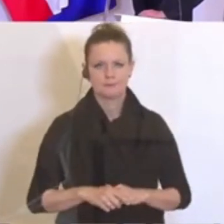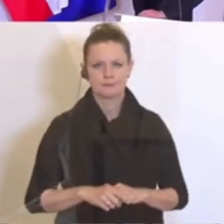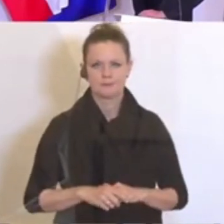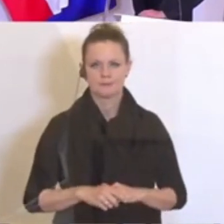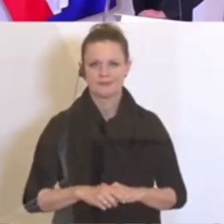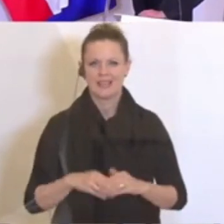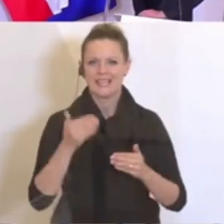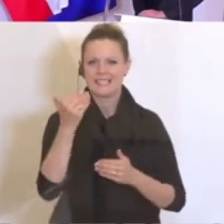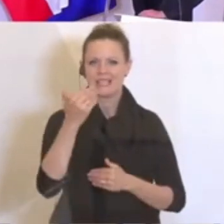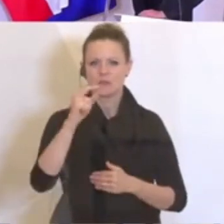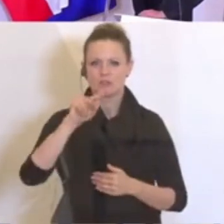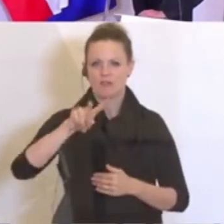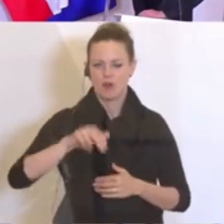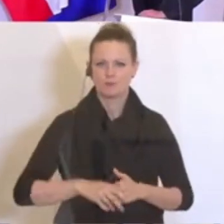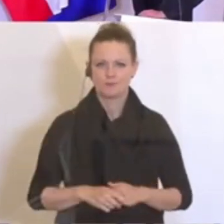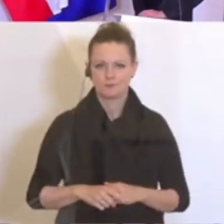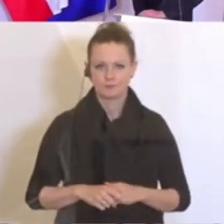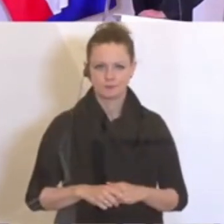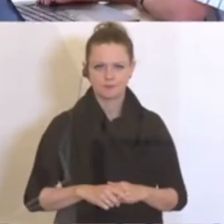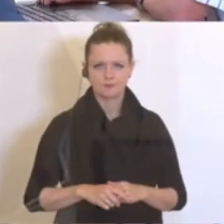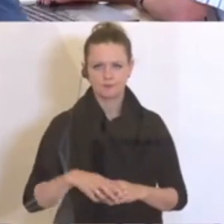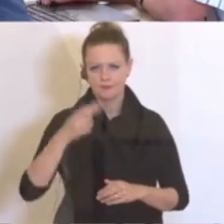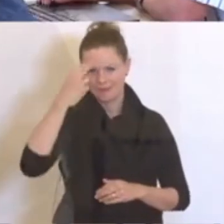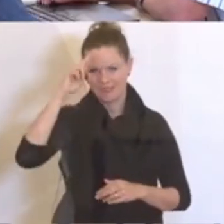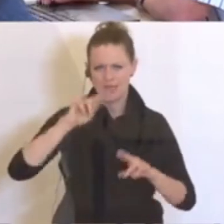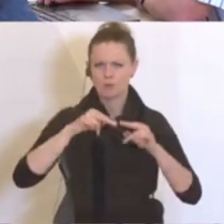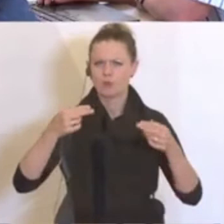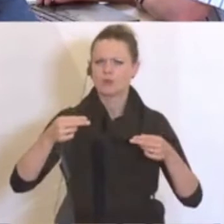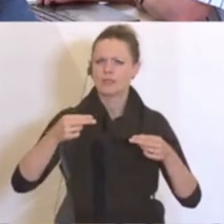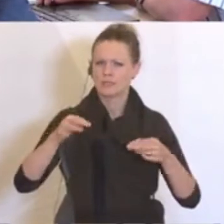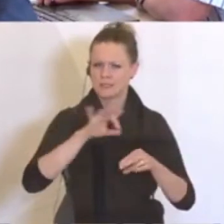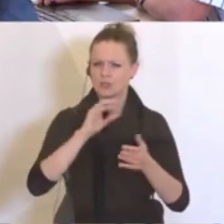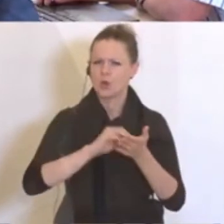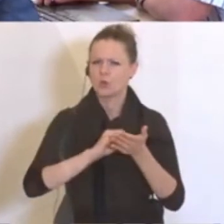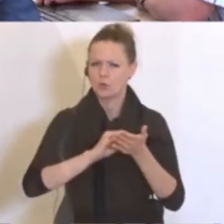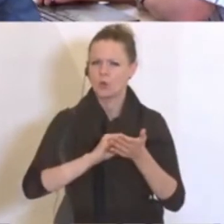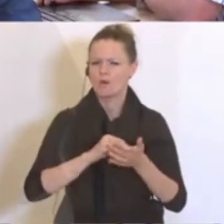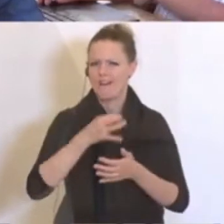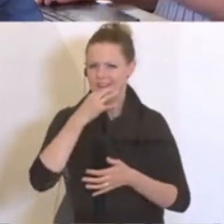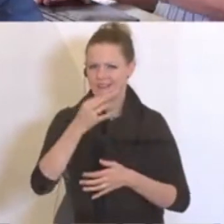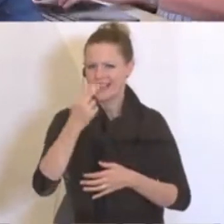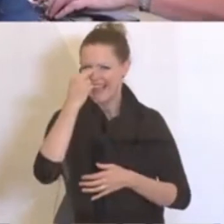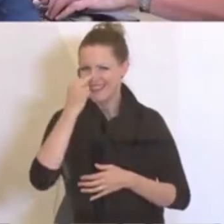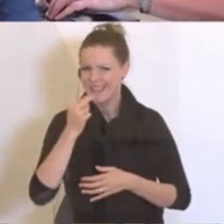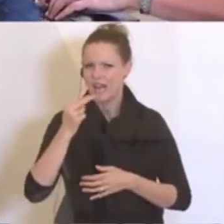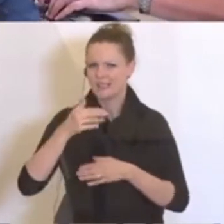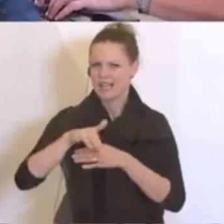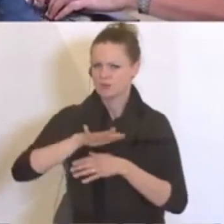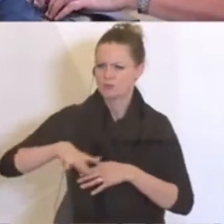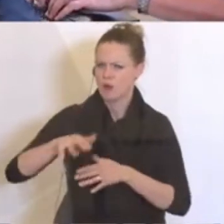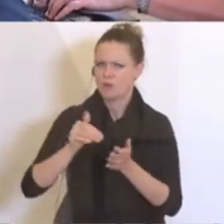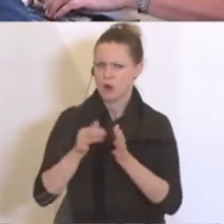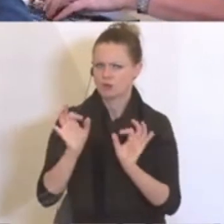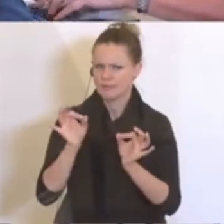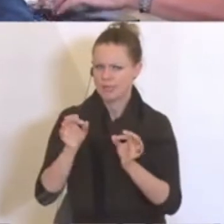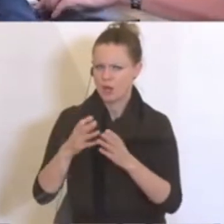Herr May, Servus TV. Herr Bundeskanzler, eine Nachfrage noch zur Nachtgastronomie. Sie haben gesagt, da braucht es spezielle Lösungen. Jetzt